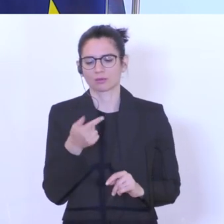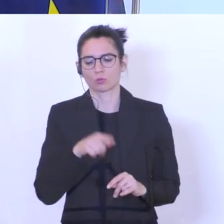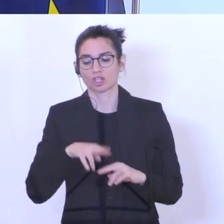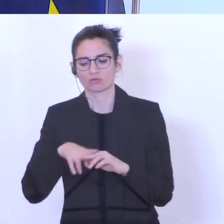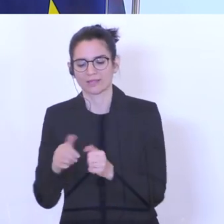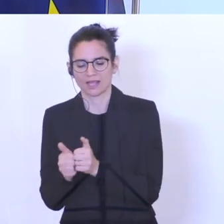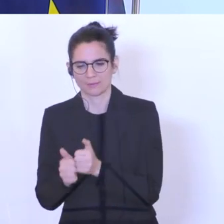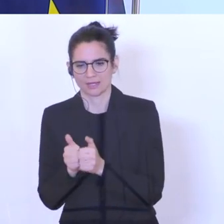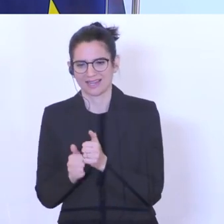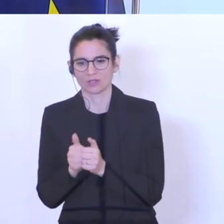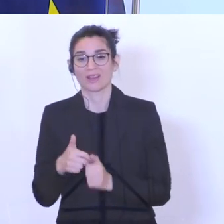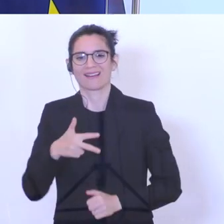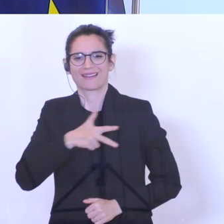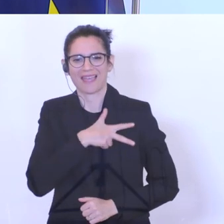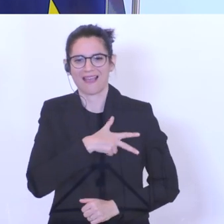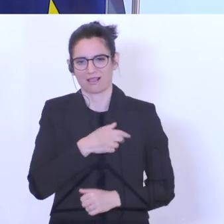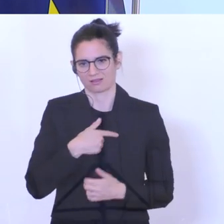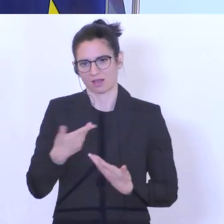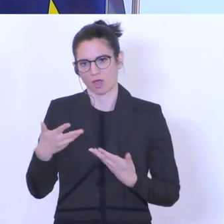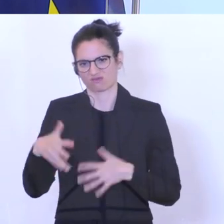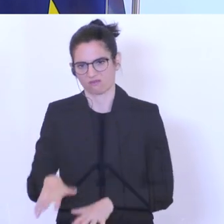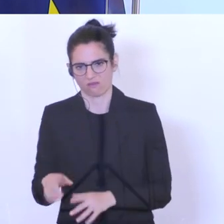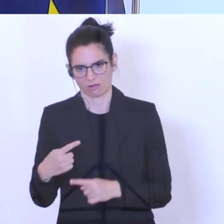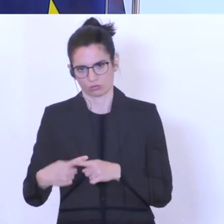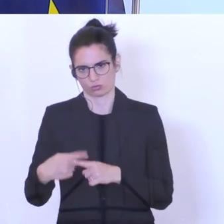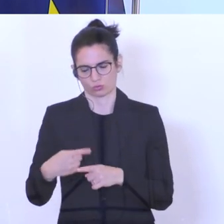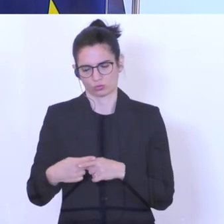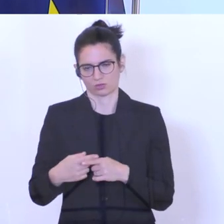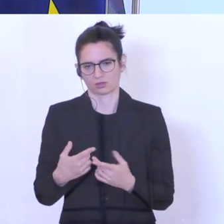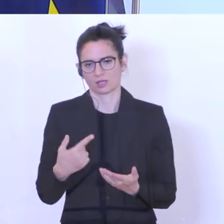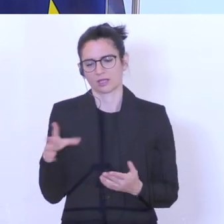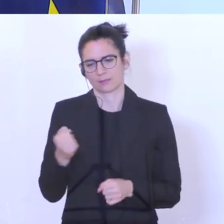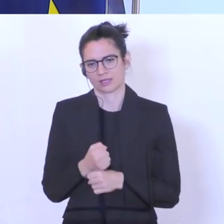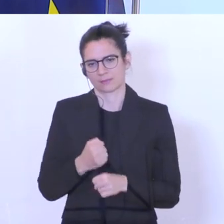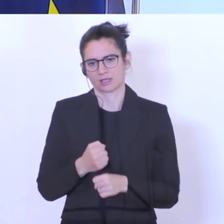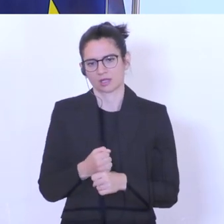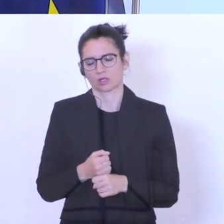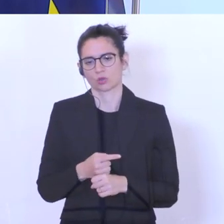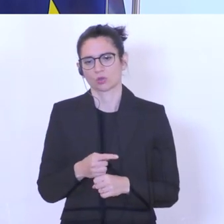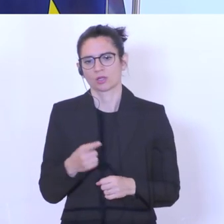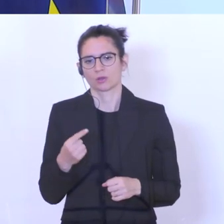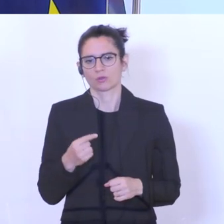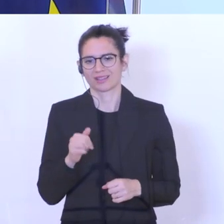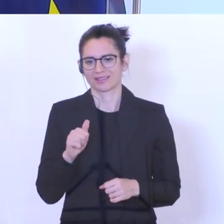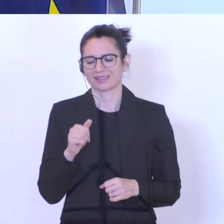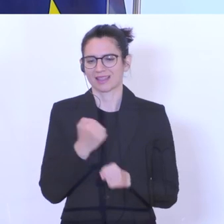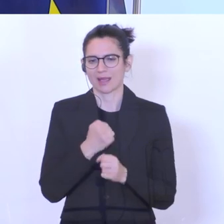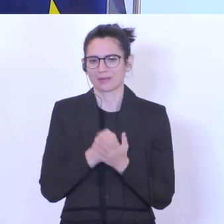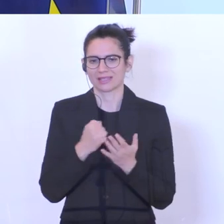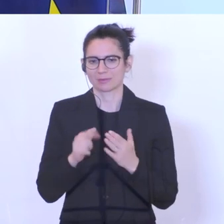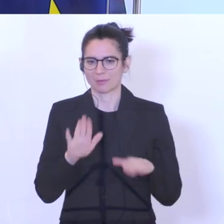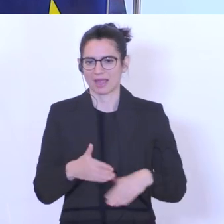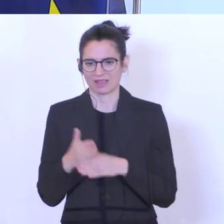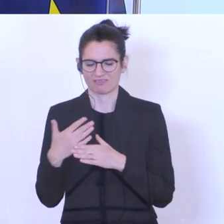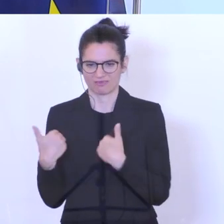abrechnen, nämlich die tatsächlichen ausgefallenen Stunden der Mitarbeiterinnen und Mitarbeiter, das bekommen sie zurück vom AMS als Beihilfe.